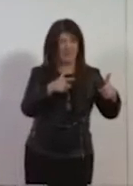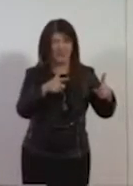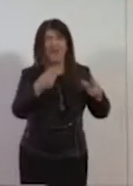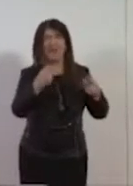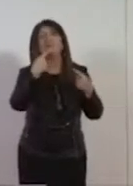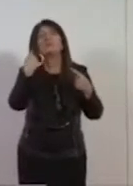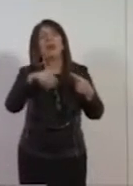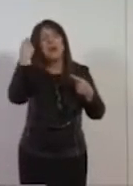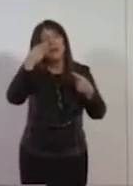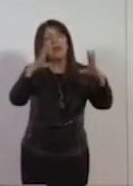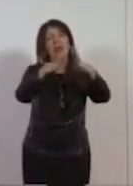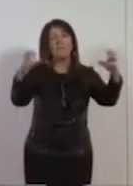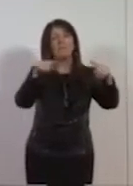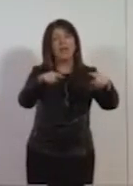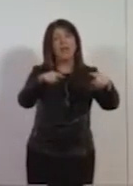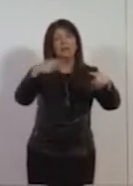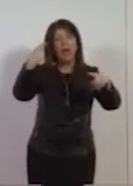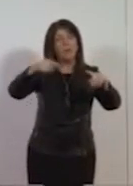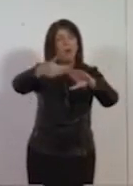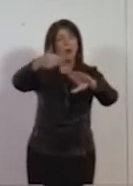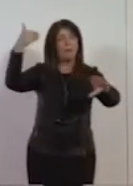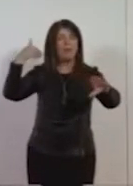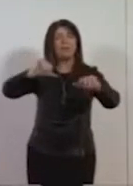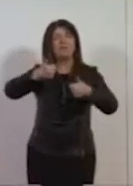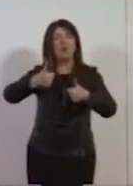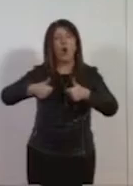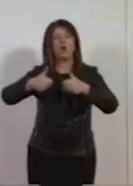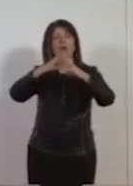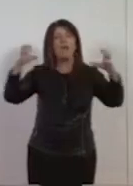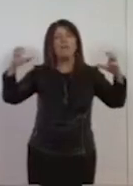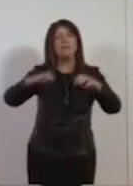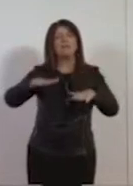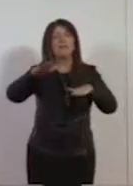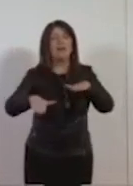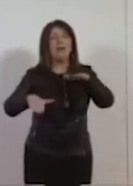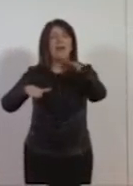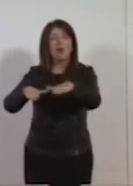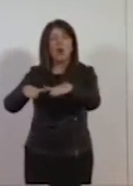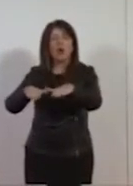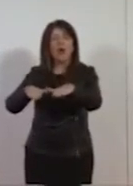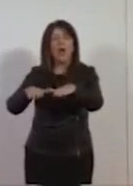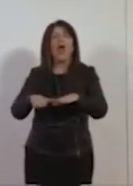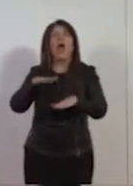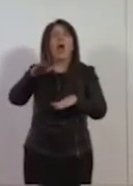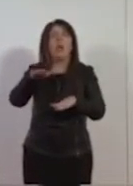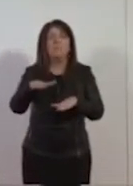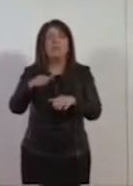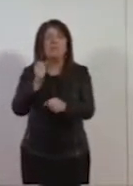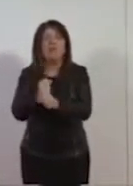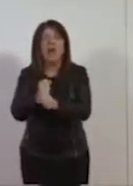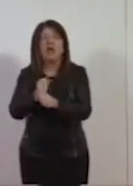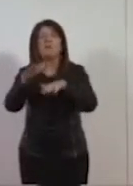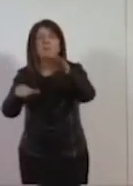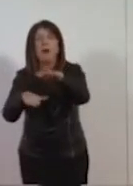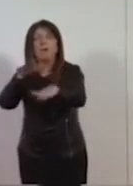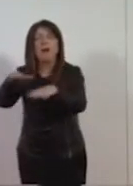le penserei come imprese pedone, imprese che camminano, stanno dritte e se hanno bisogno si fermano, ma non cascano. Le nuove,